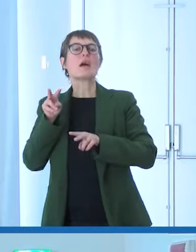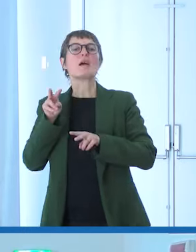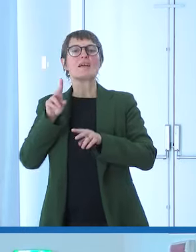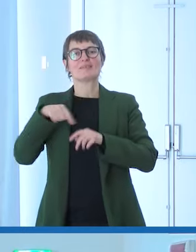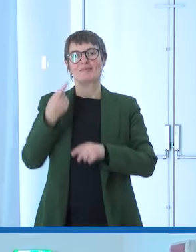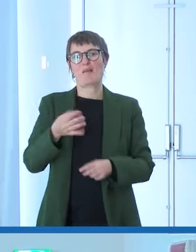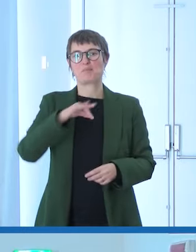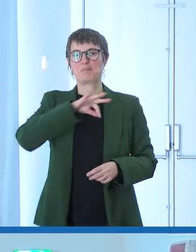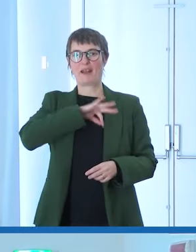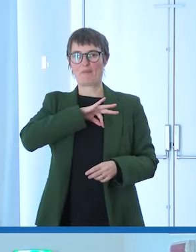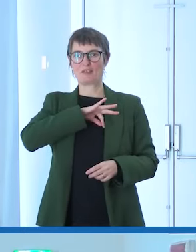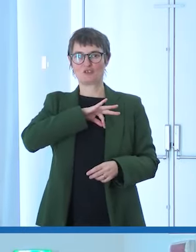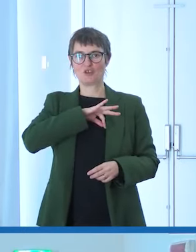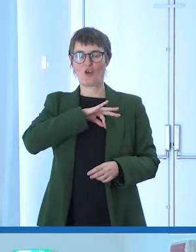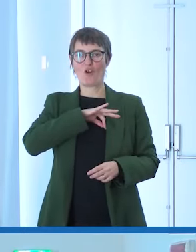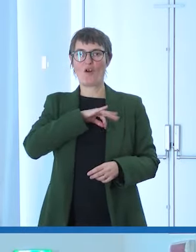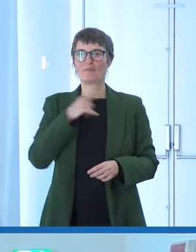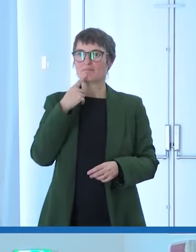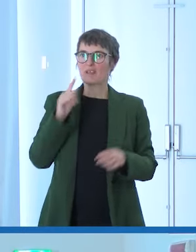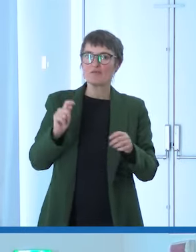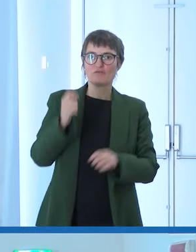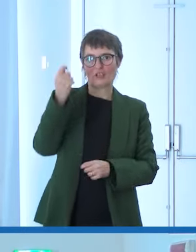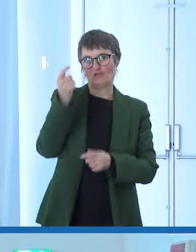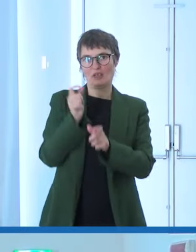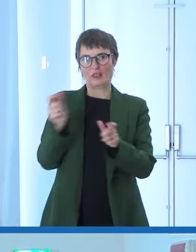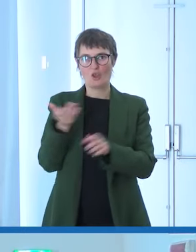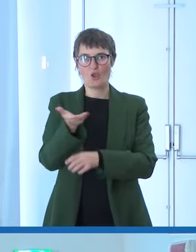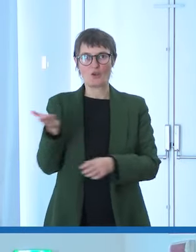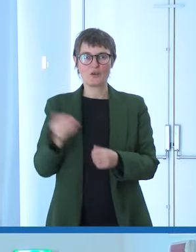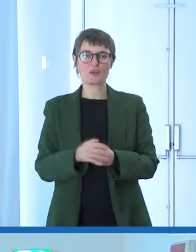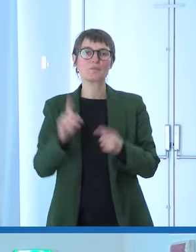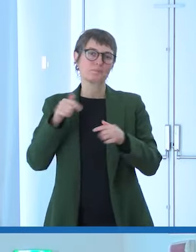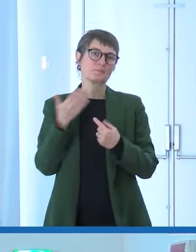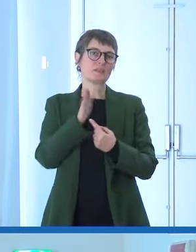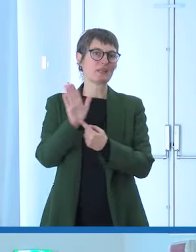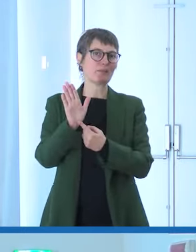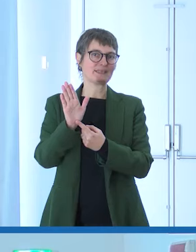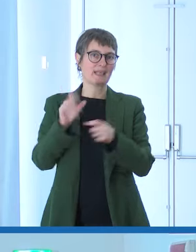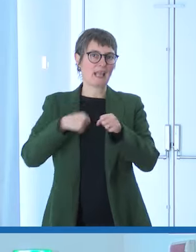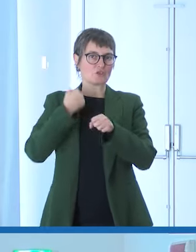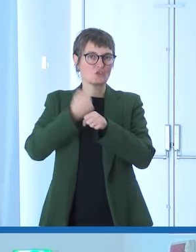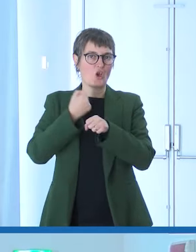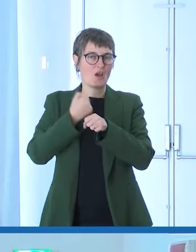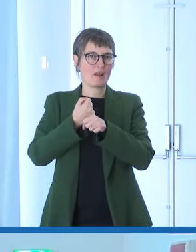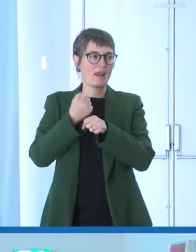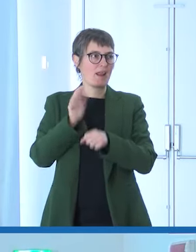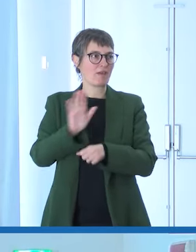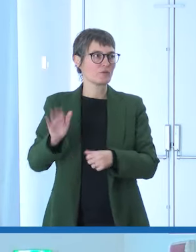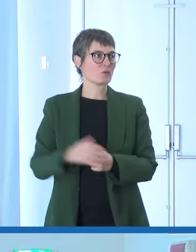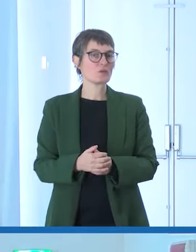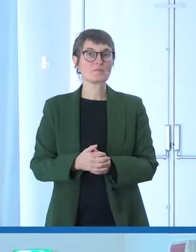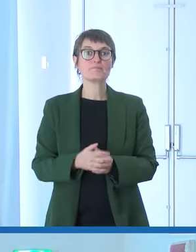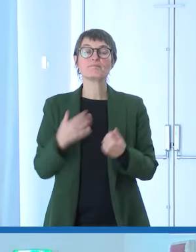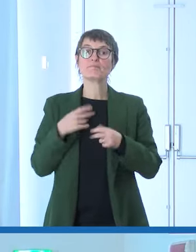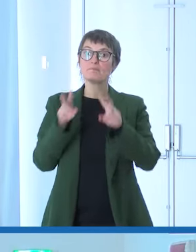la premiazione dei vincitori con una presentazione dei loro lavoro. Tornando al nostro tema, raccontare la